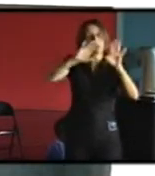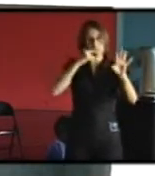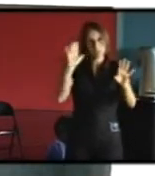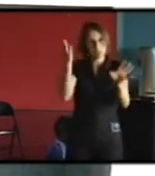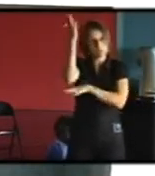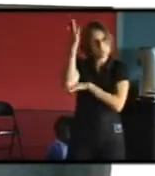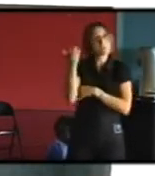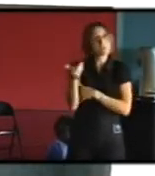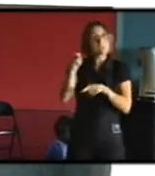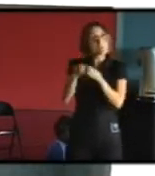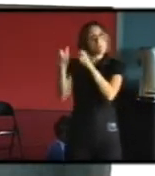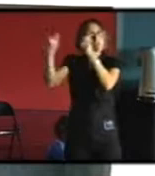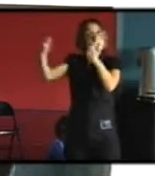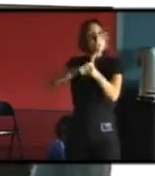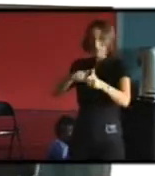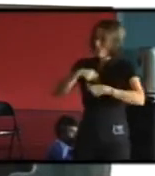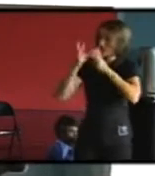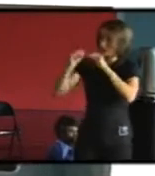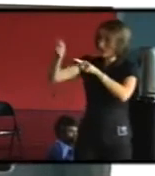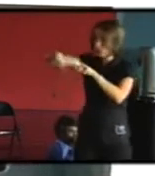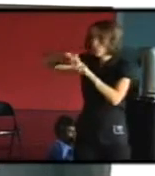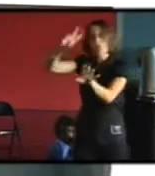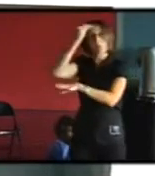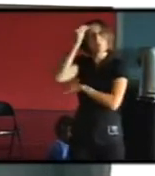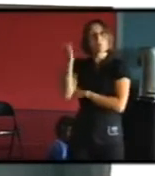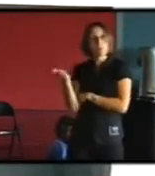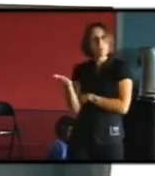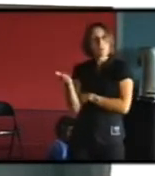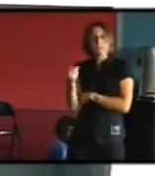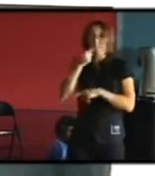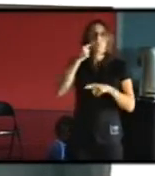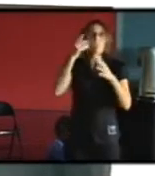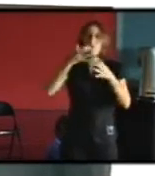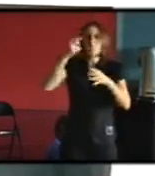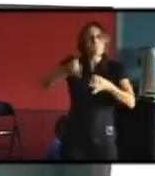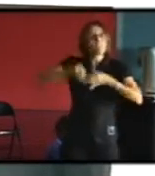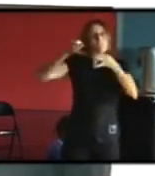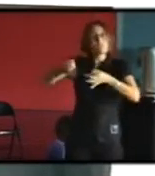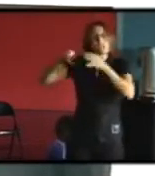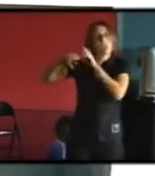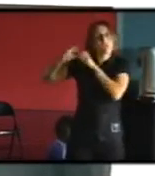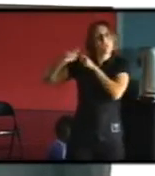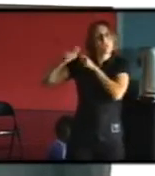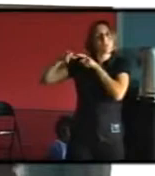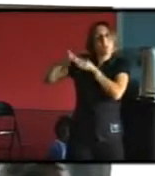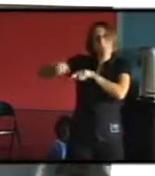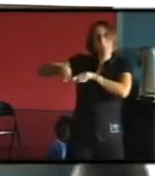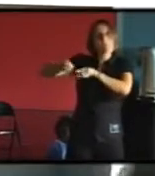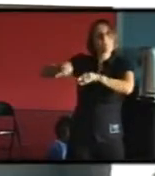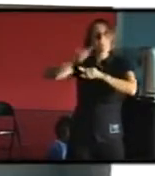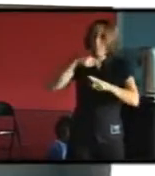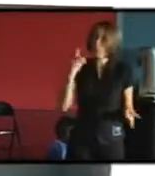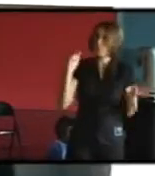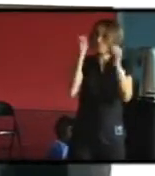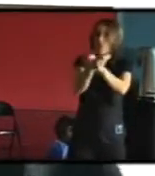comprennent ce qu'on veut faire et qu'il faut sortir de l'isolation traditionnelle qui va servir à